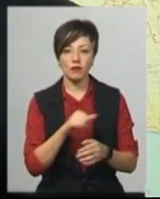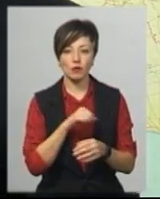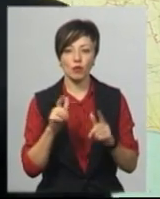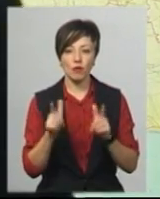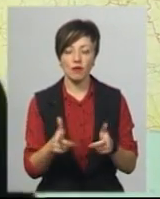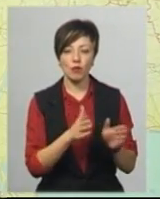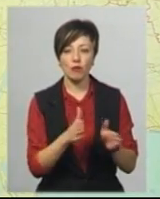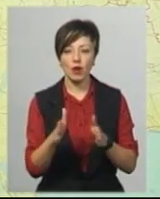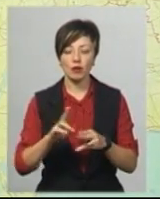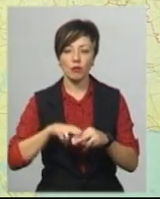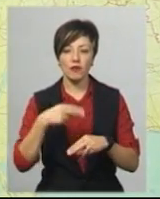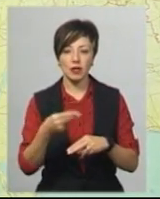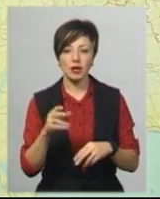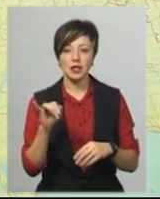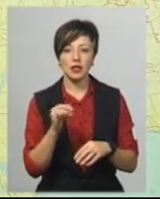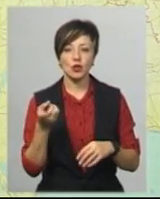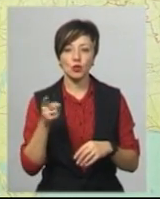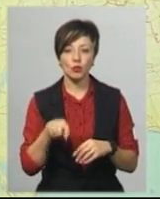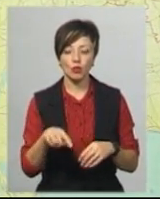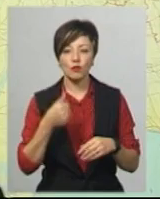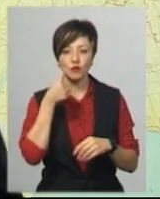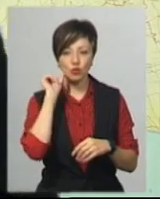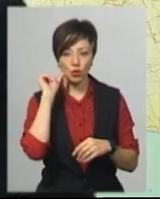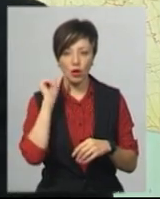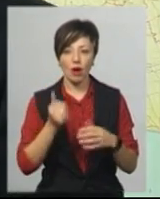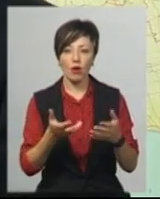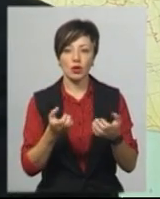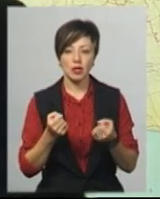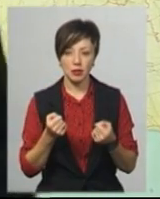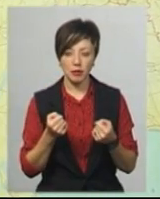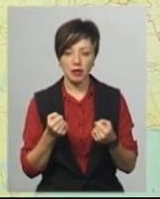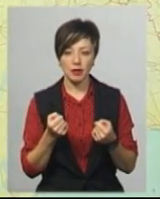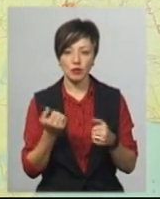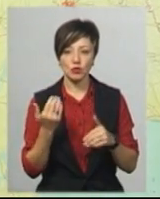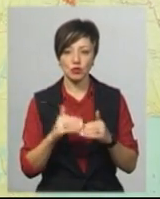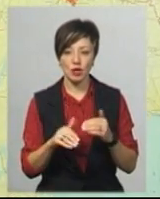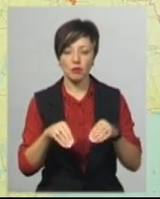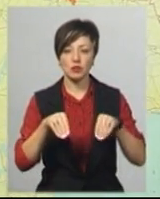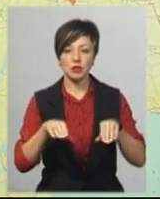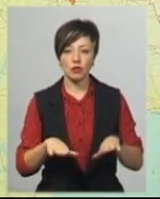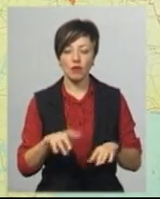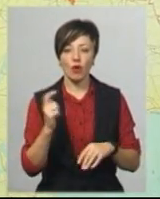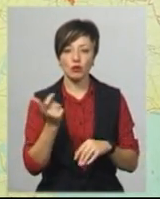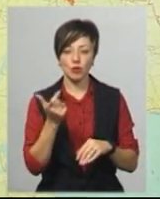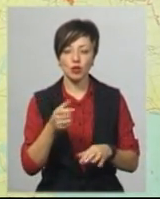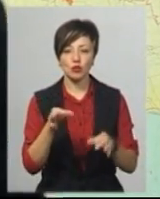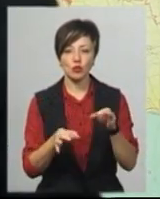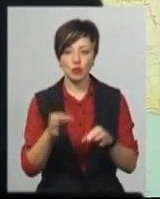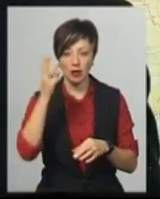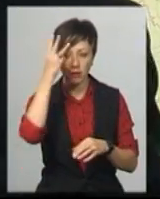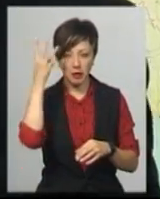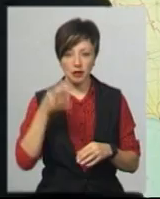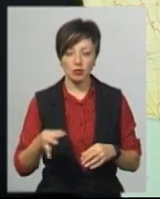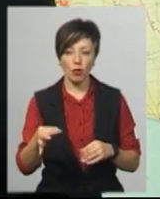його повертати, і тому ми вчора отримали вже постанову господарського суду Хмельницької